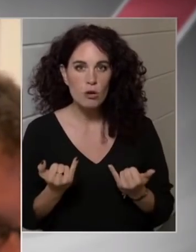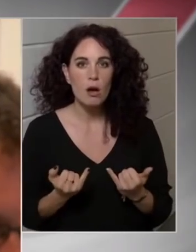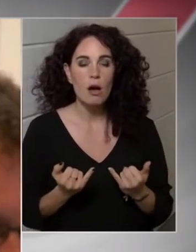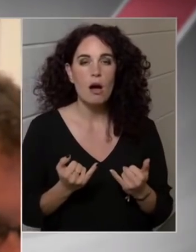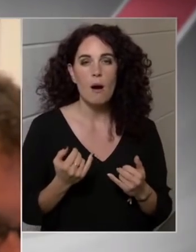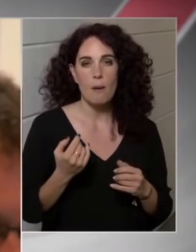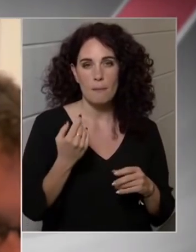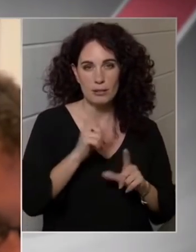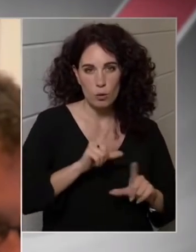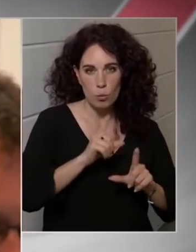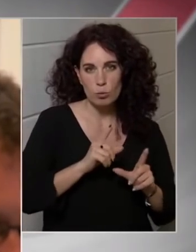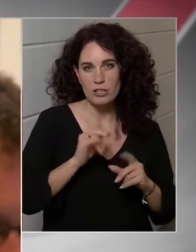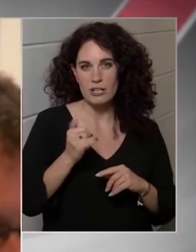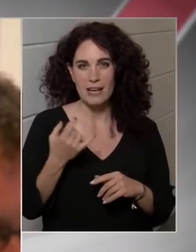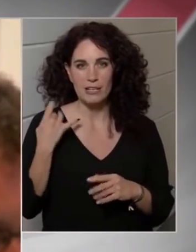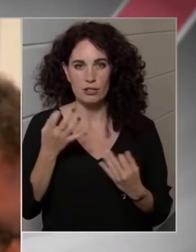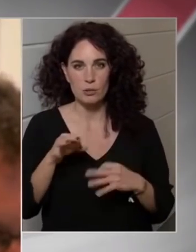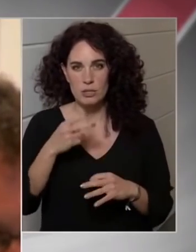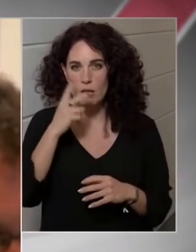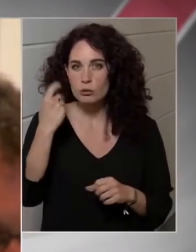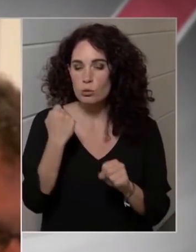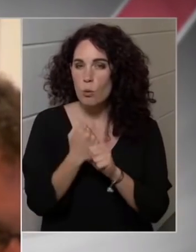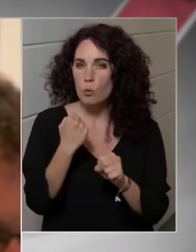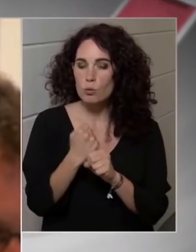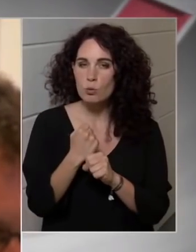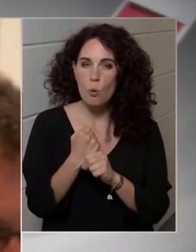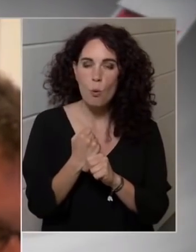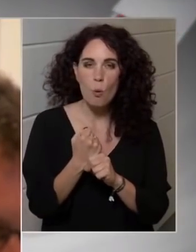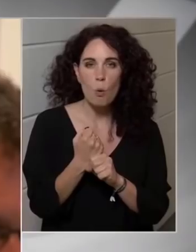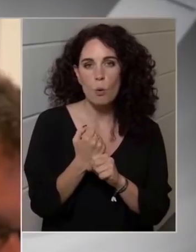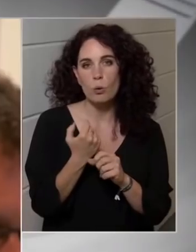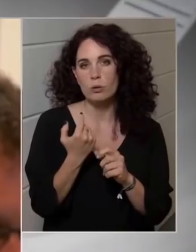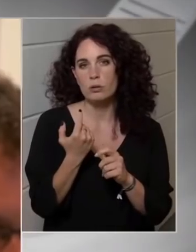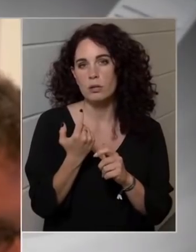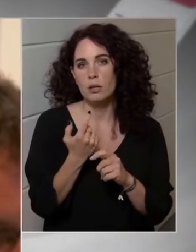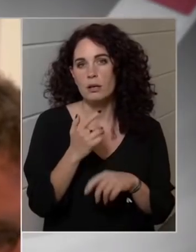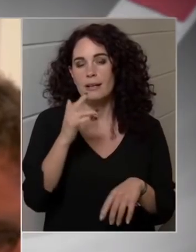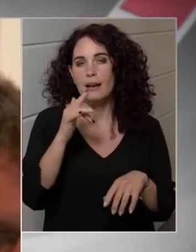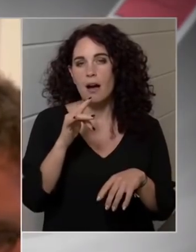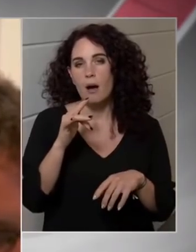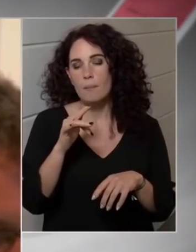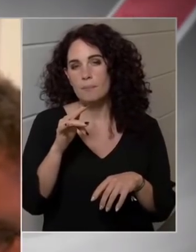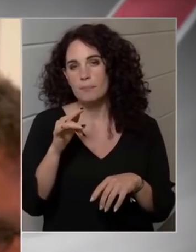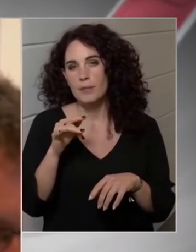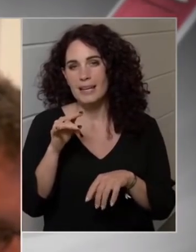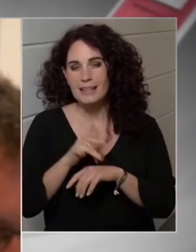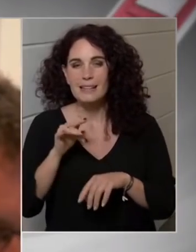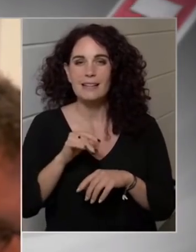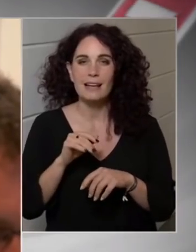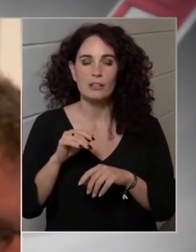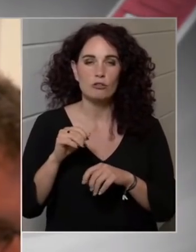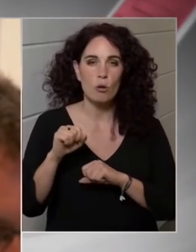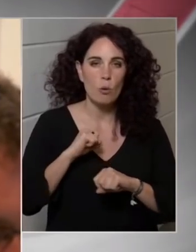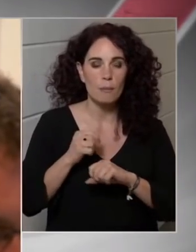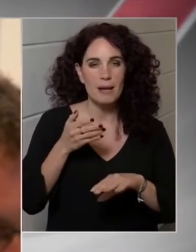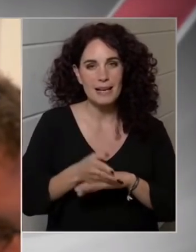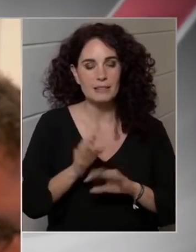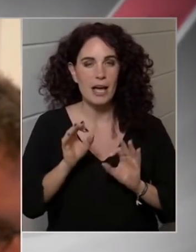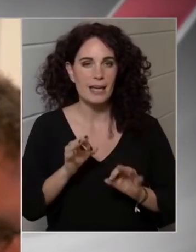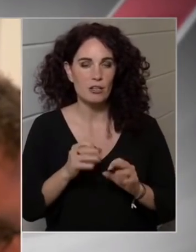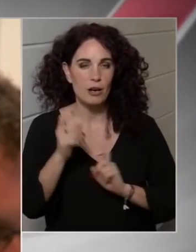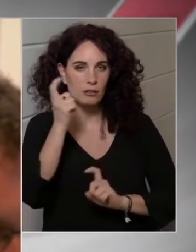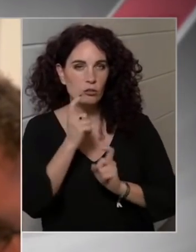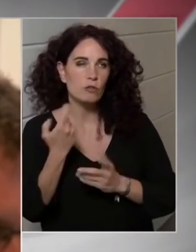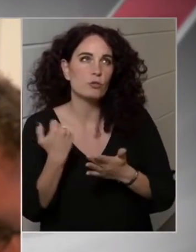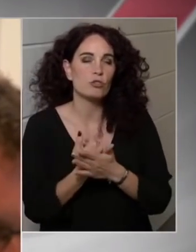egészségügyi szakdolgozók a tervezetnél magasabb, az érintettek és a kormány által is egyébként helyesnek tartott,